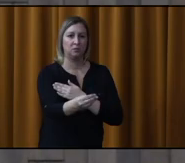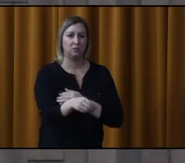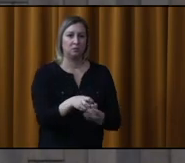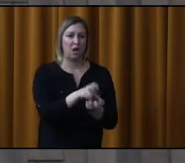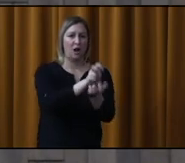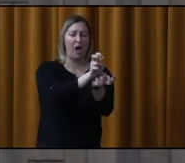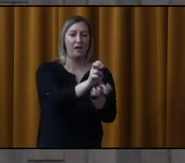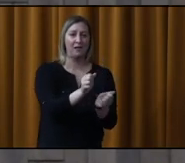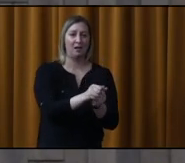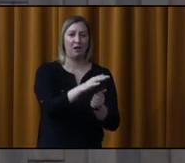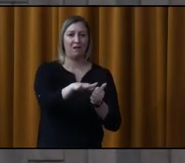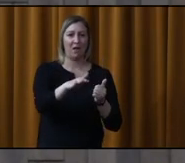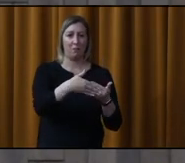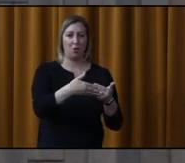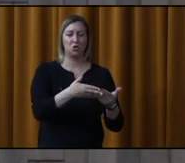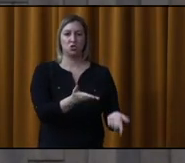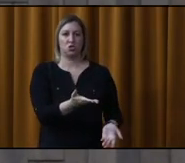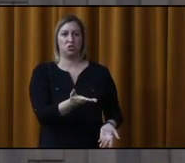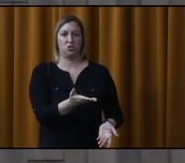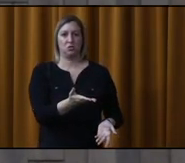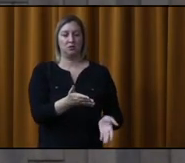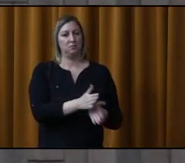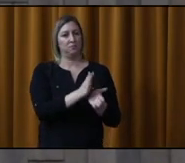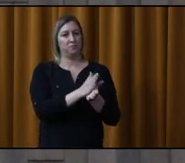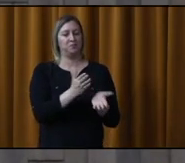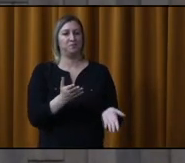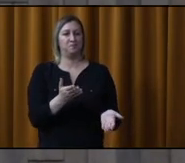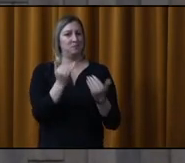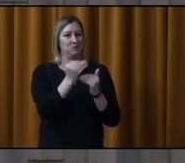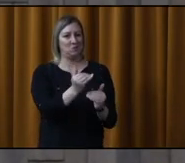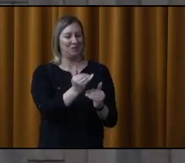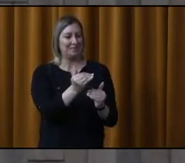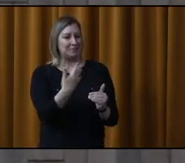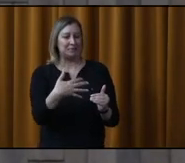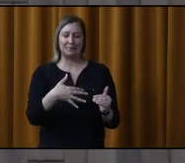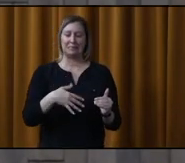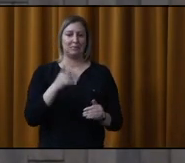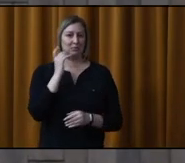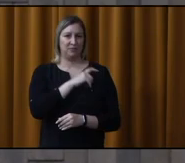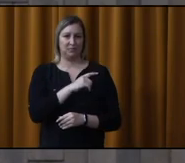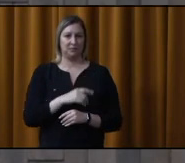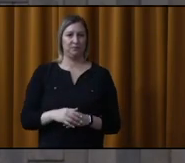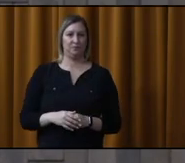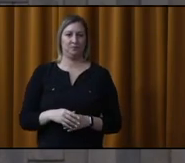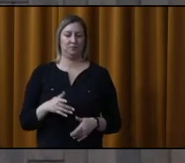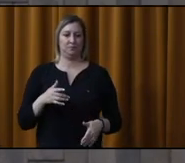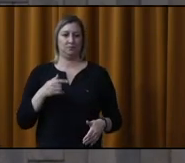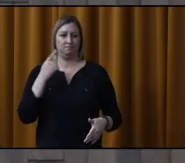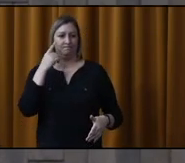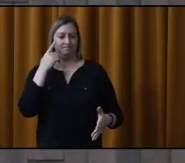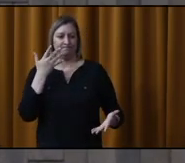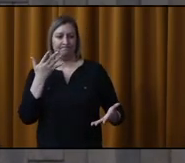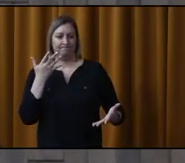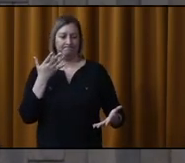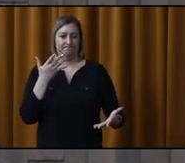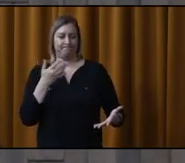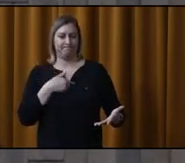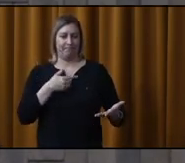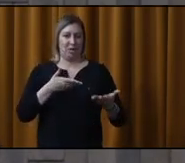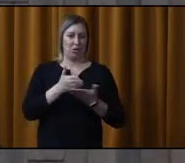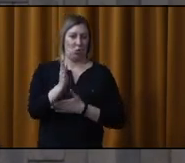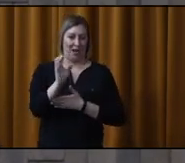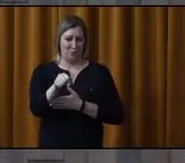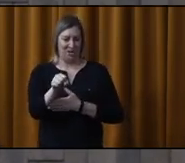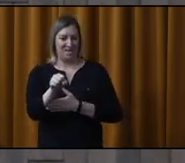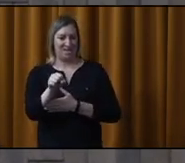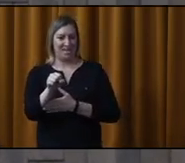courir un peu partout. Là, tu as plusieurs enfants, puis la sécurité des enfants, tu c'est toujours l'équilibre entre le droit, mais on en parlait juste